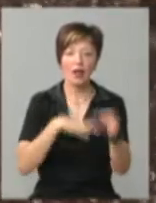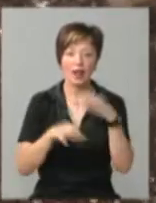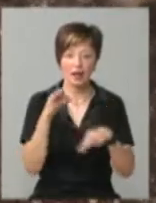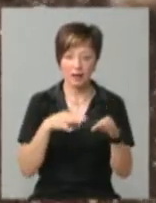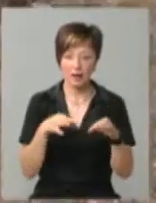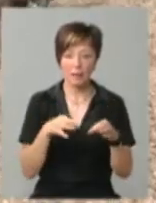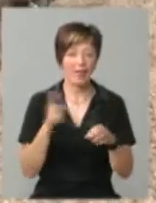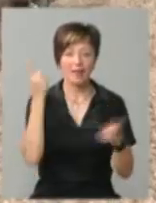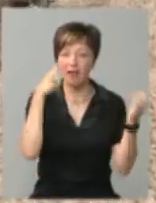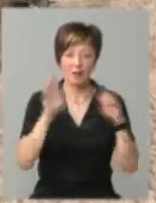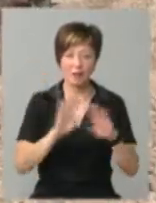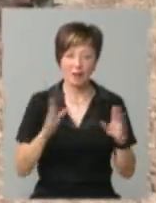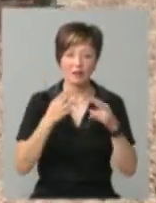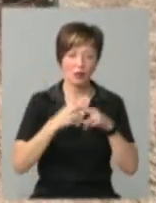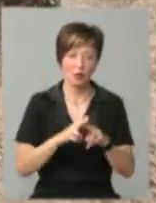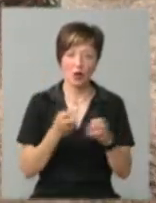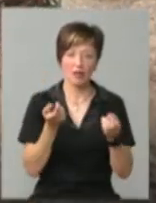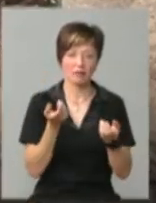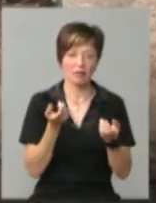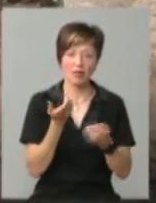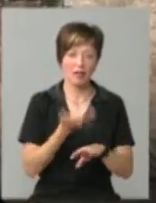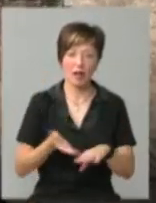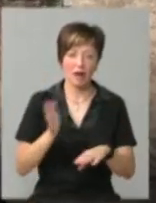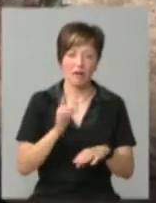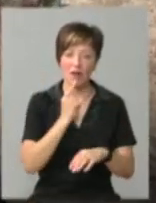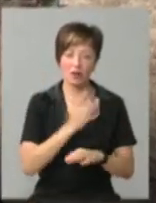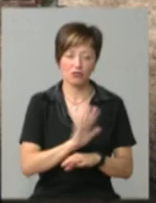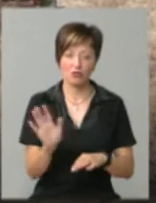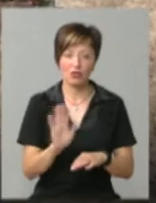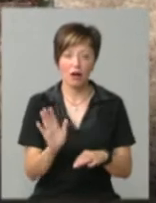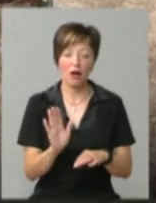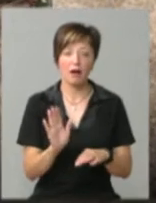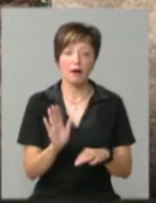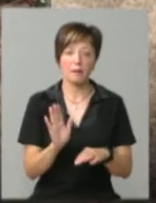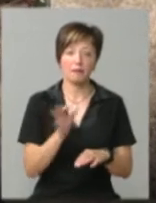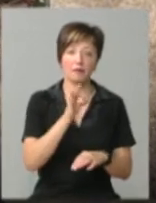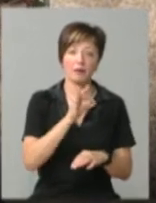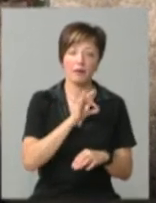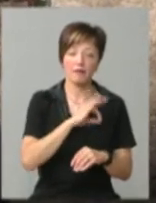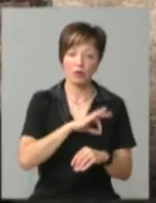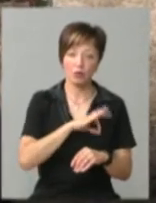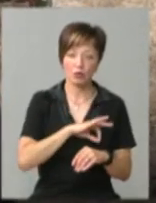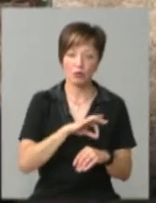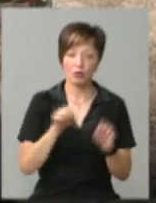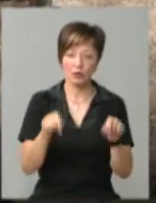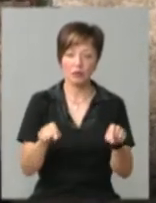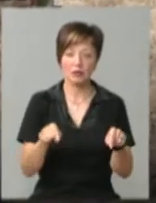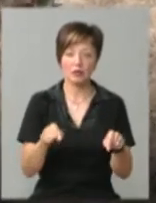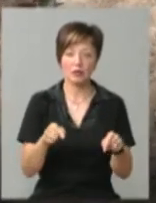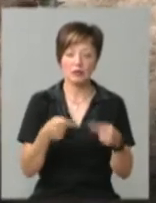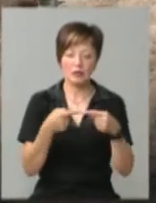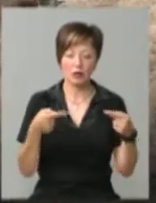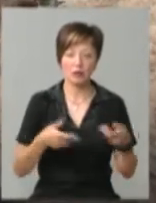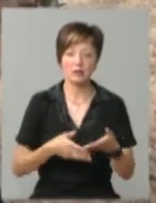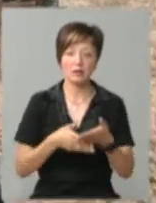непримклива, технологія в неї не важка, тим більше, що приміняти на ній засоби